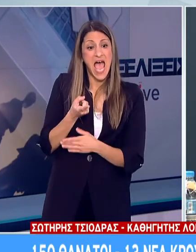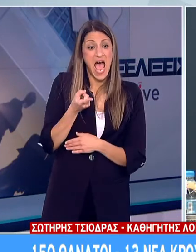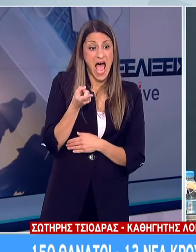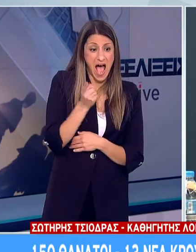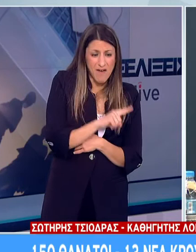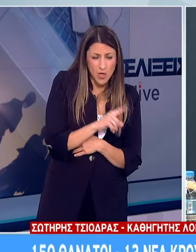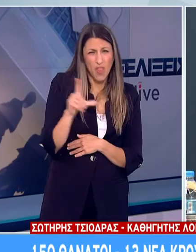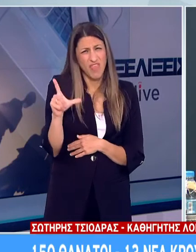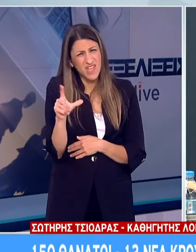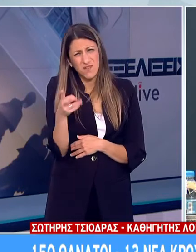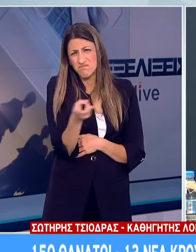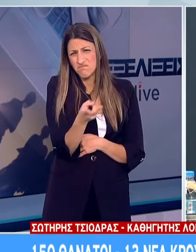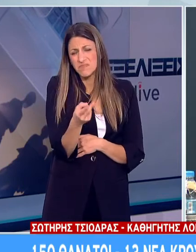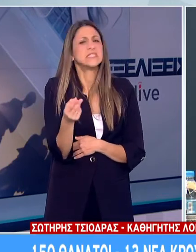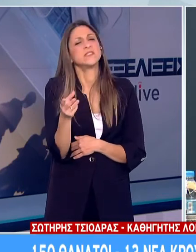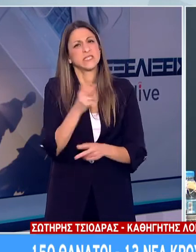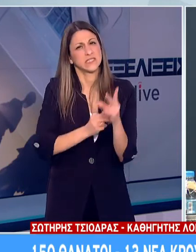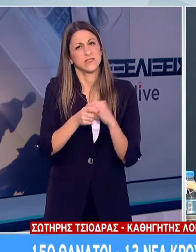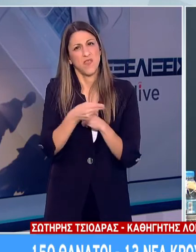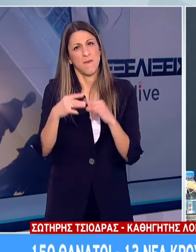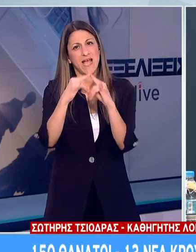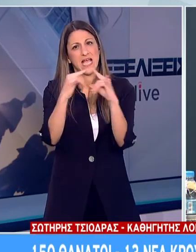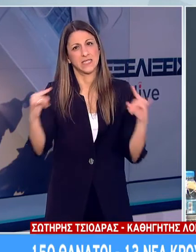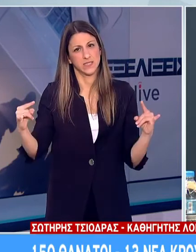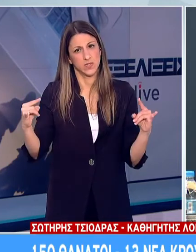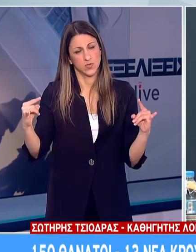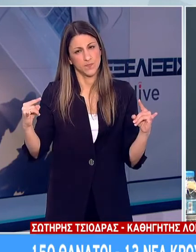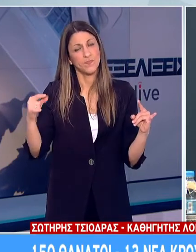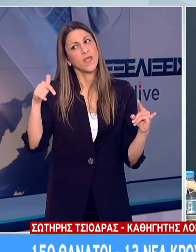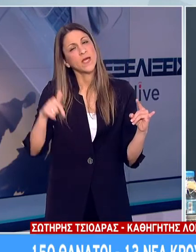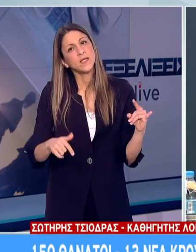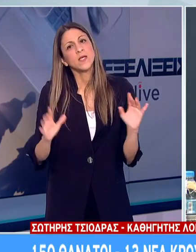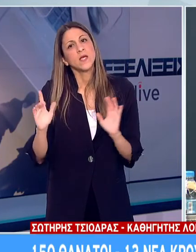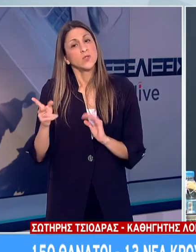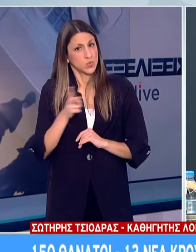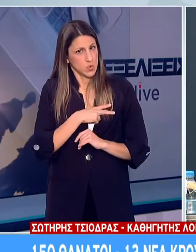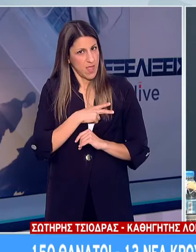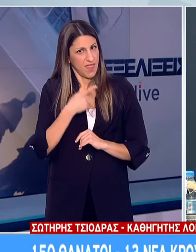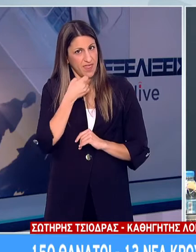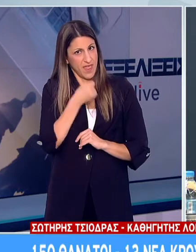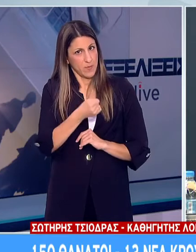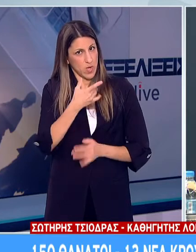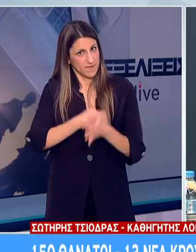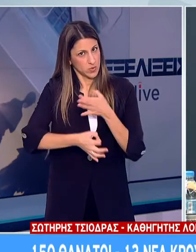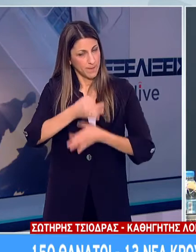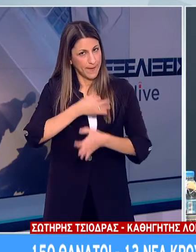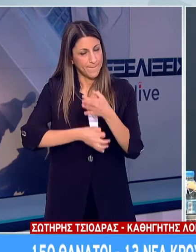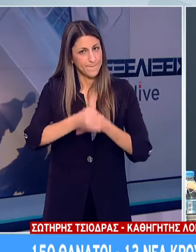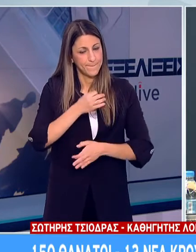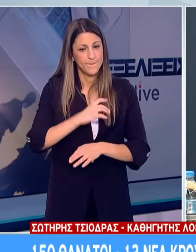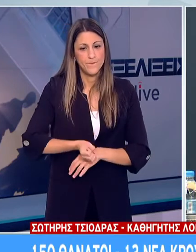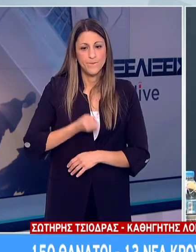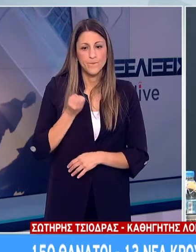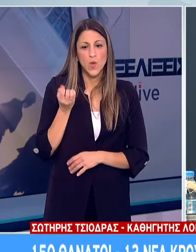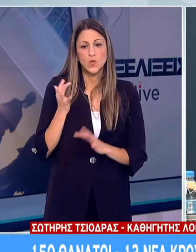Δευτέρα μου επιτρέψετε να περιμένω μέχρι τη Δευτέρα υπάρχουν επιχειρήματα σοβαρά όπως αυτή που αναφέρει η δημοσιογράφος εγώ